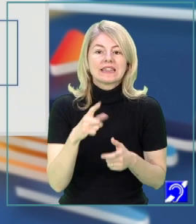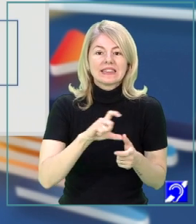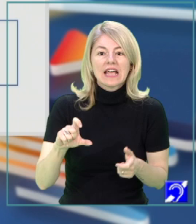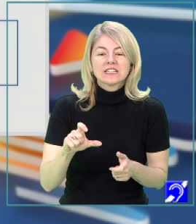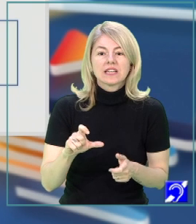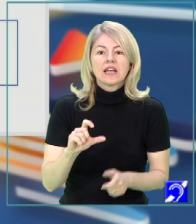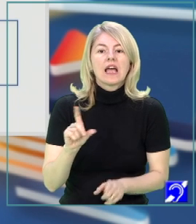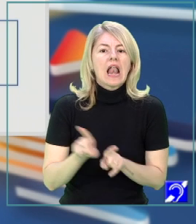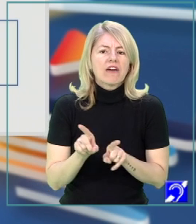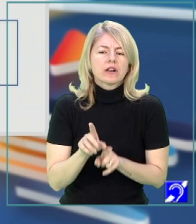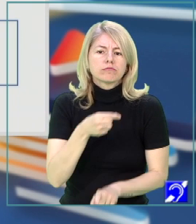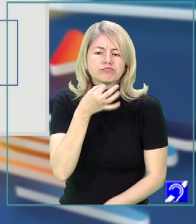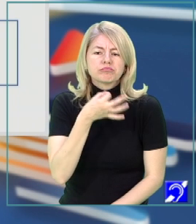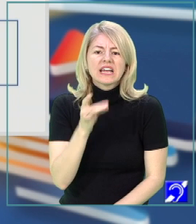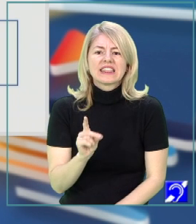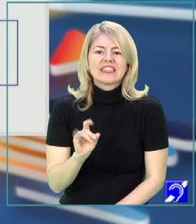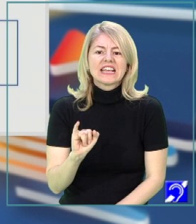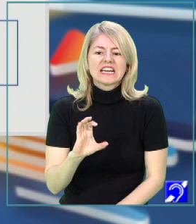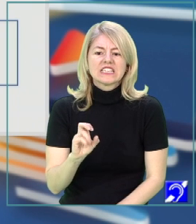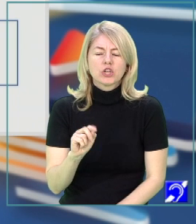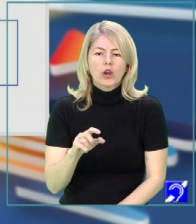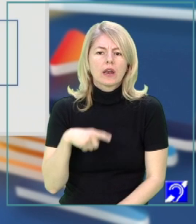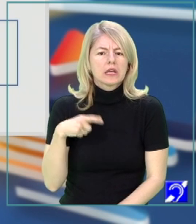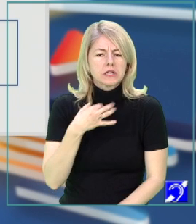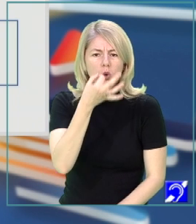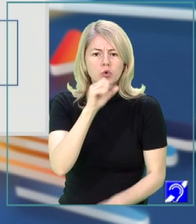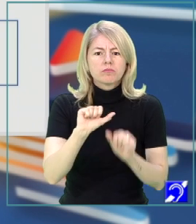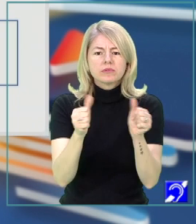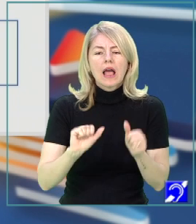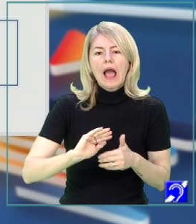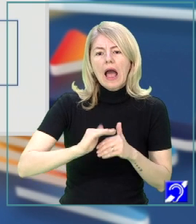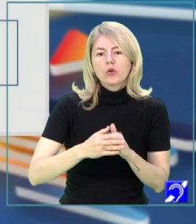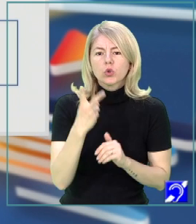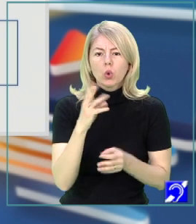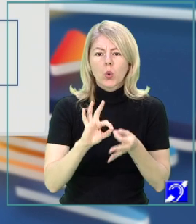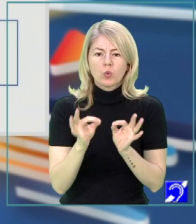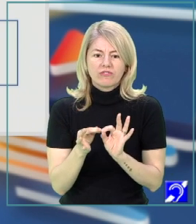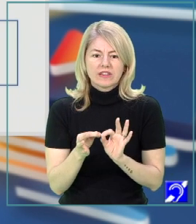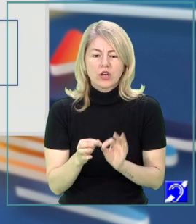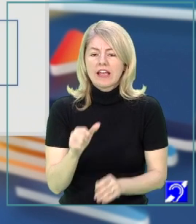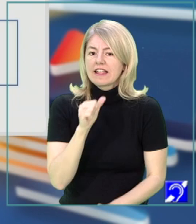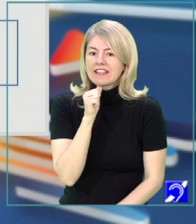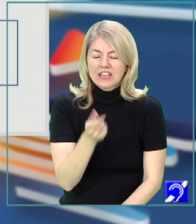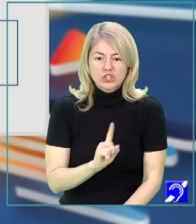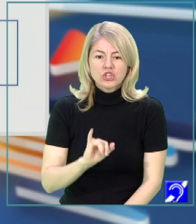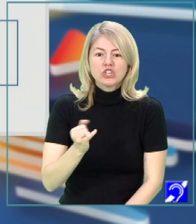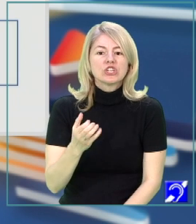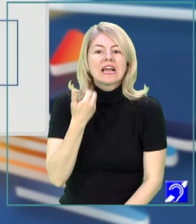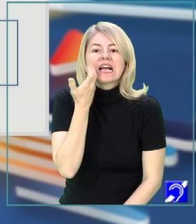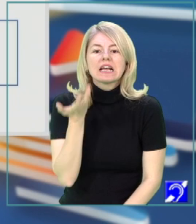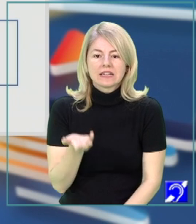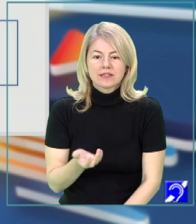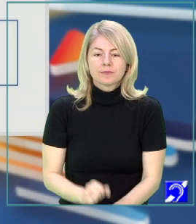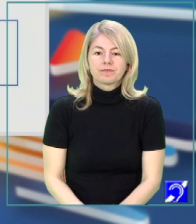dicționar și cred că este ușor de observat că s-a format din alăturarea a două cuvinte. Nici și când.